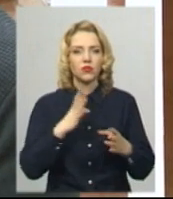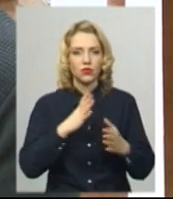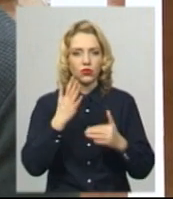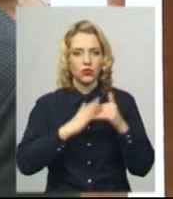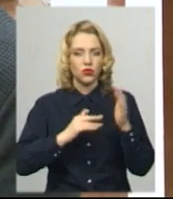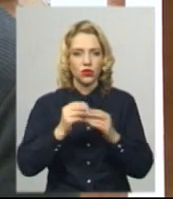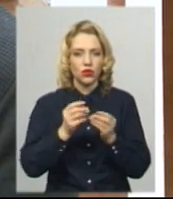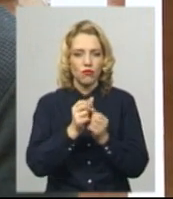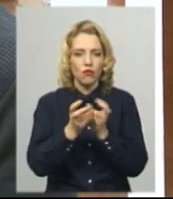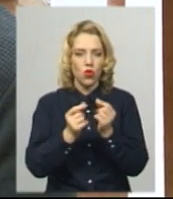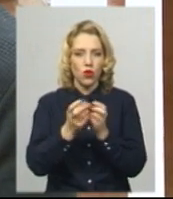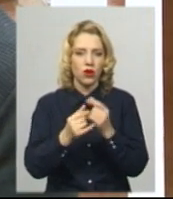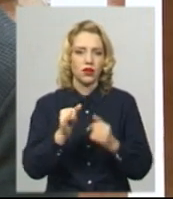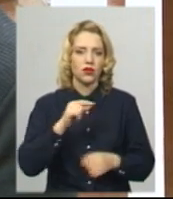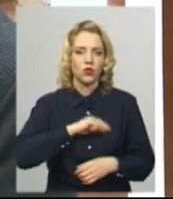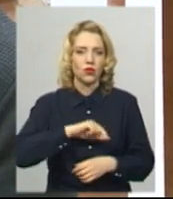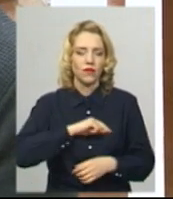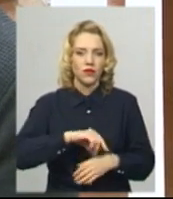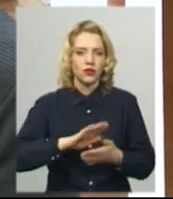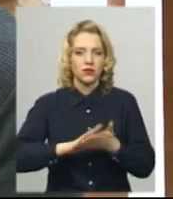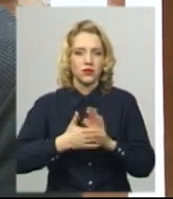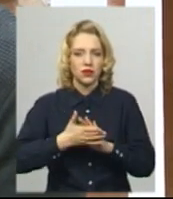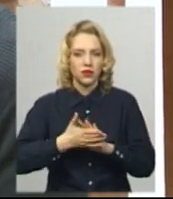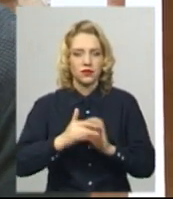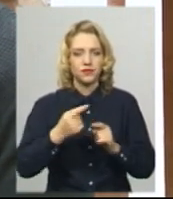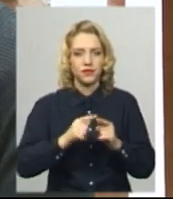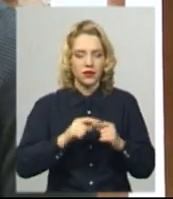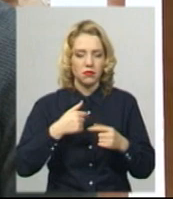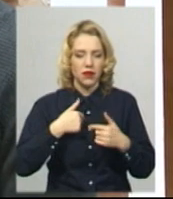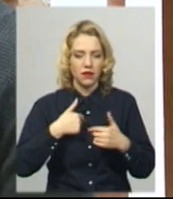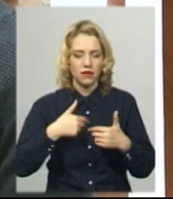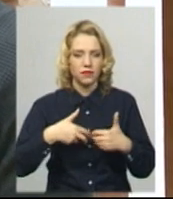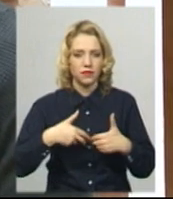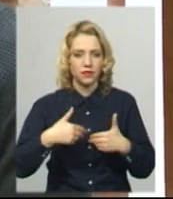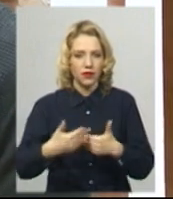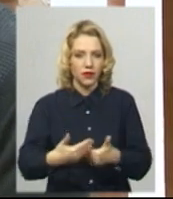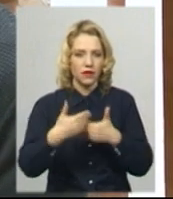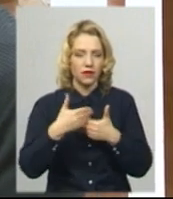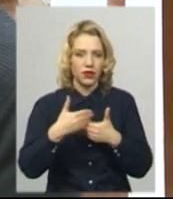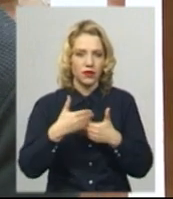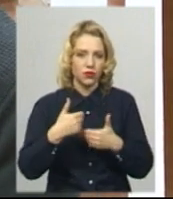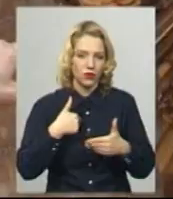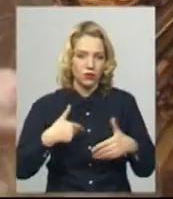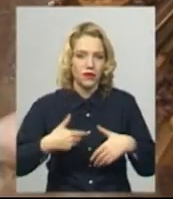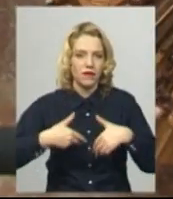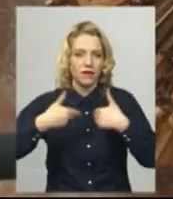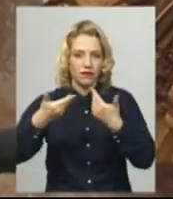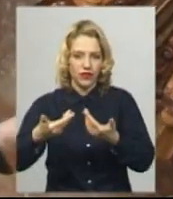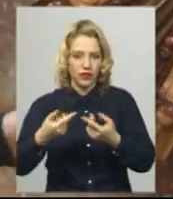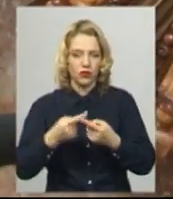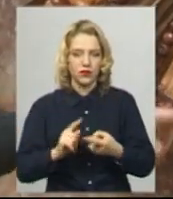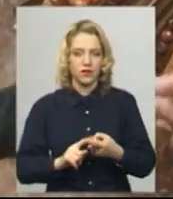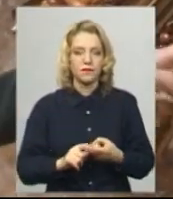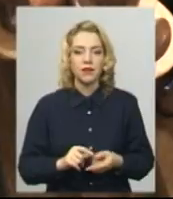і духовне состояние. Це мене витягнуло, як кажуть, з тої прописти, з тої бездня. Анатолій